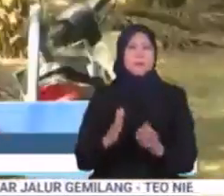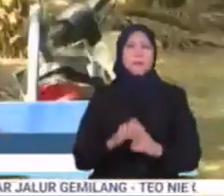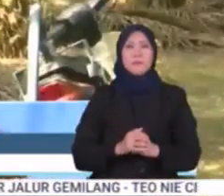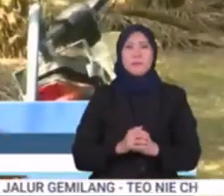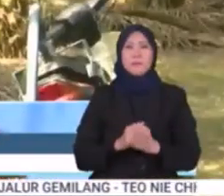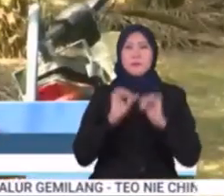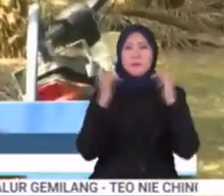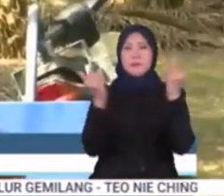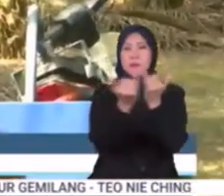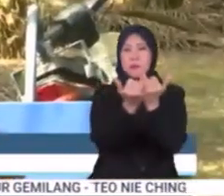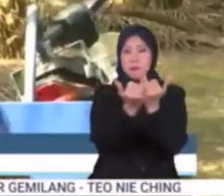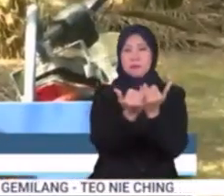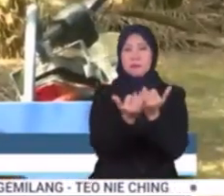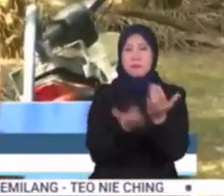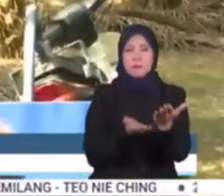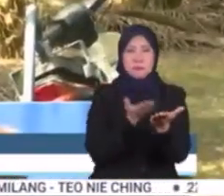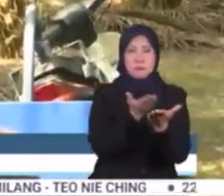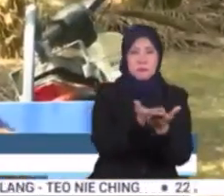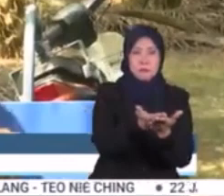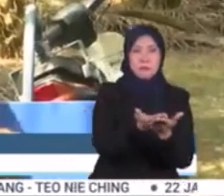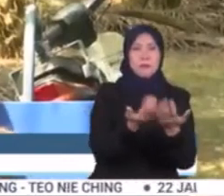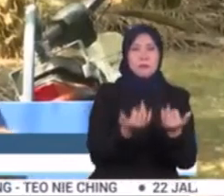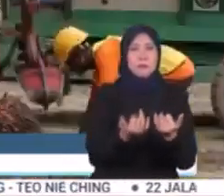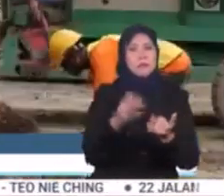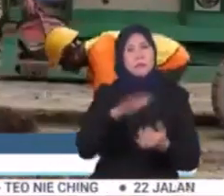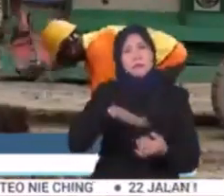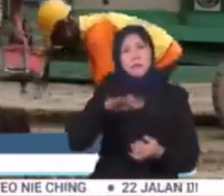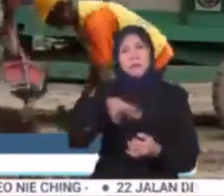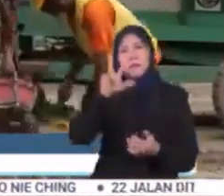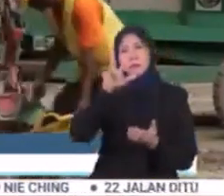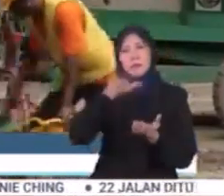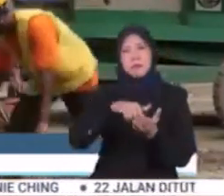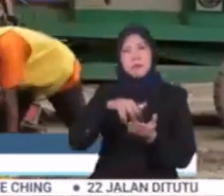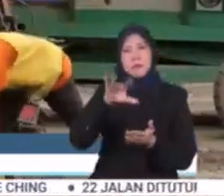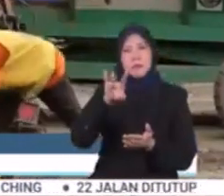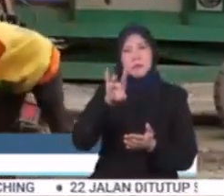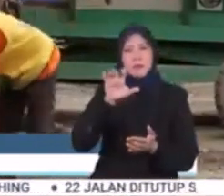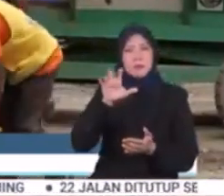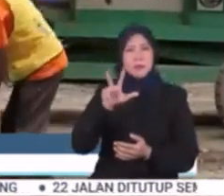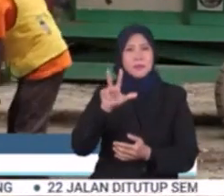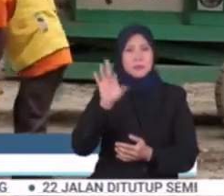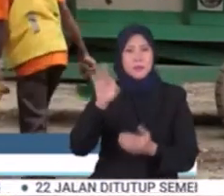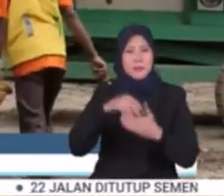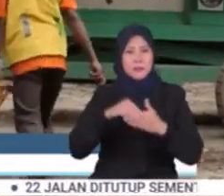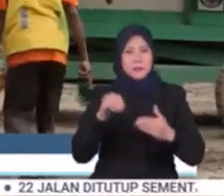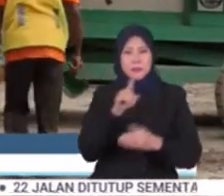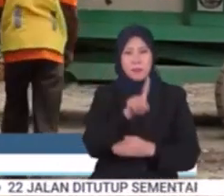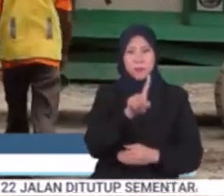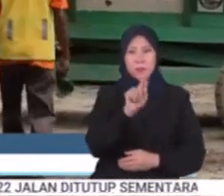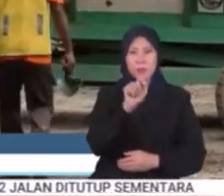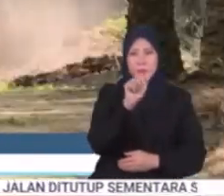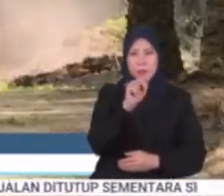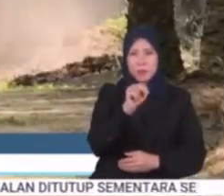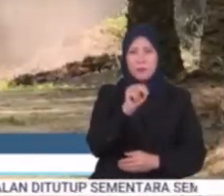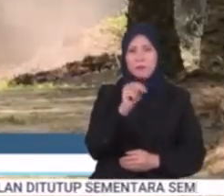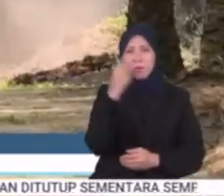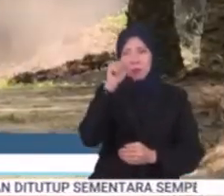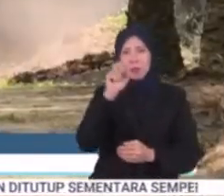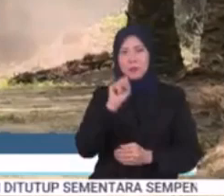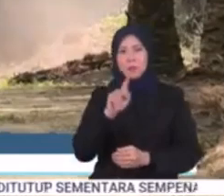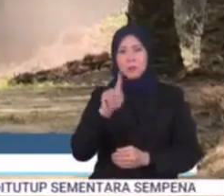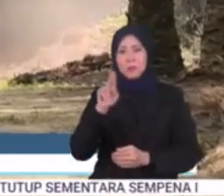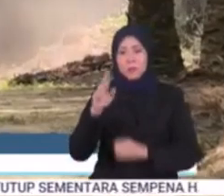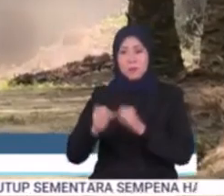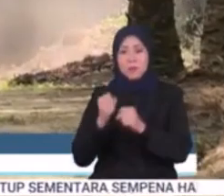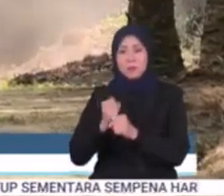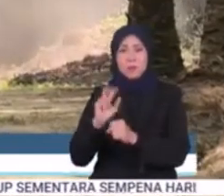mengunjurkan harga MSM mampu berada sekitar RM3,839 setan metrik untuk suku tahun ke